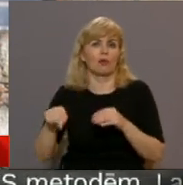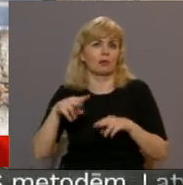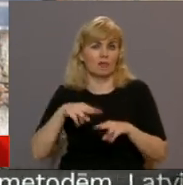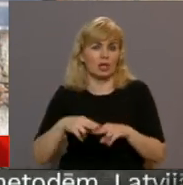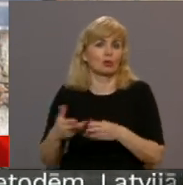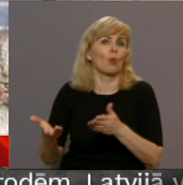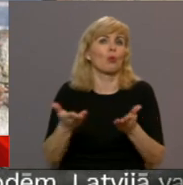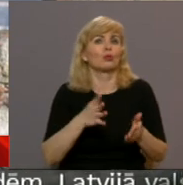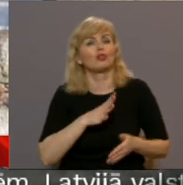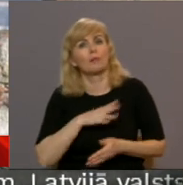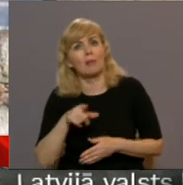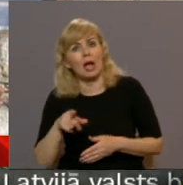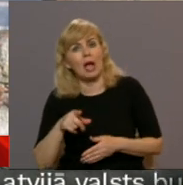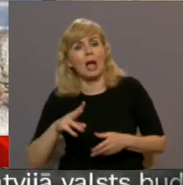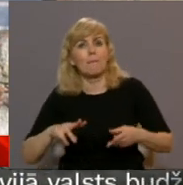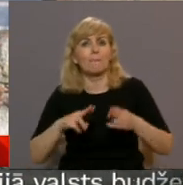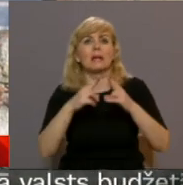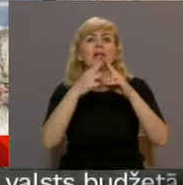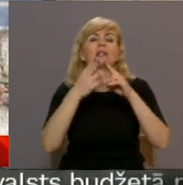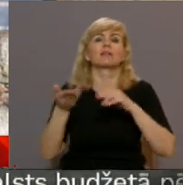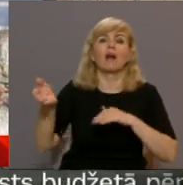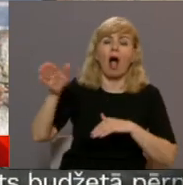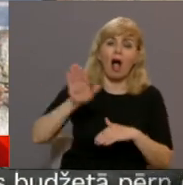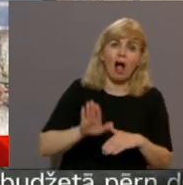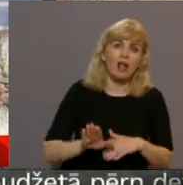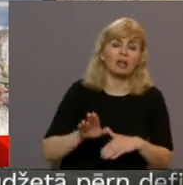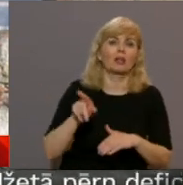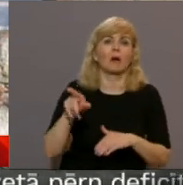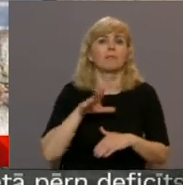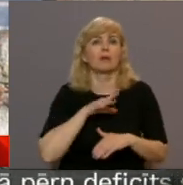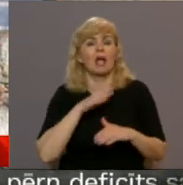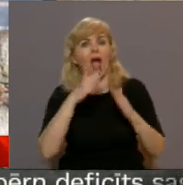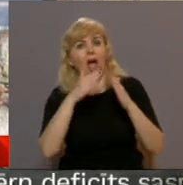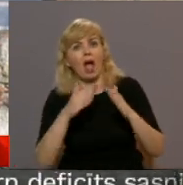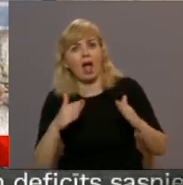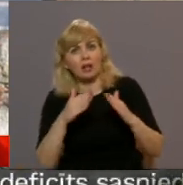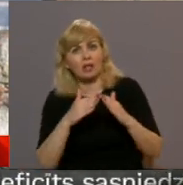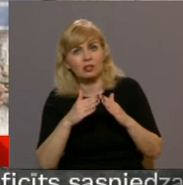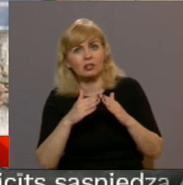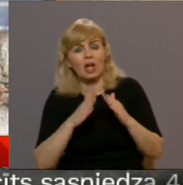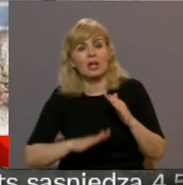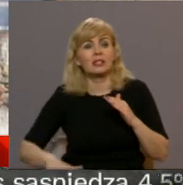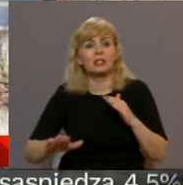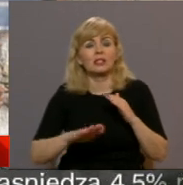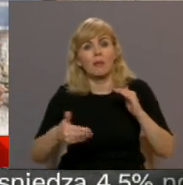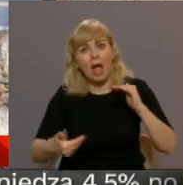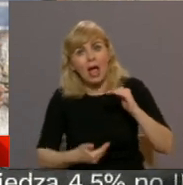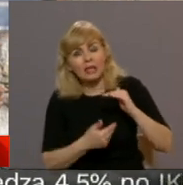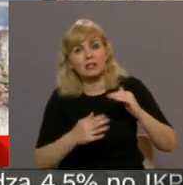kur viņš bija. Vai viņš Pilskalnā bija kaut kādas ēkas pēc Zemgai Pilskalnu